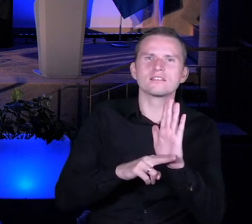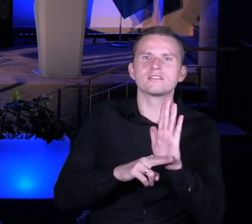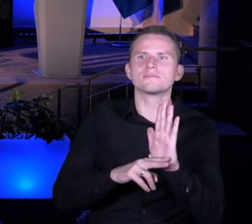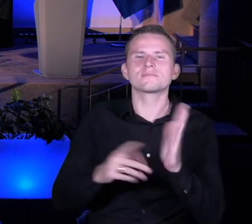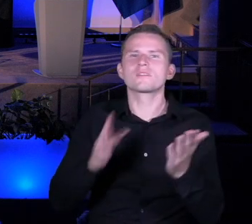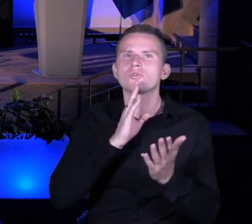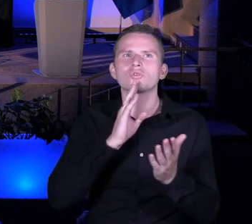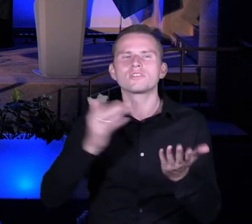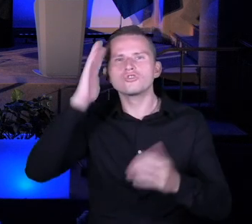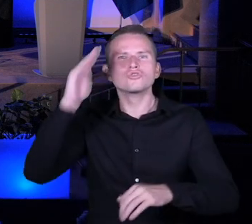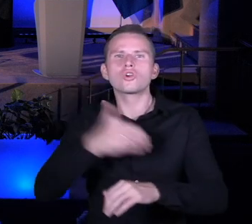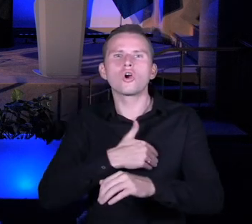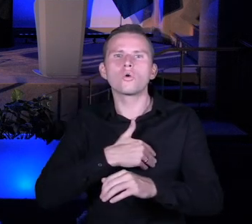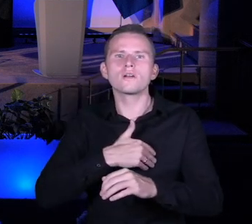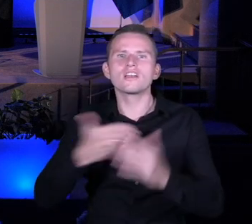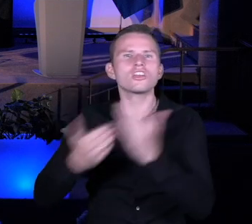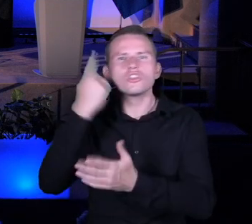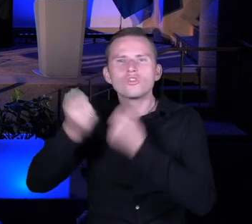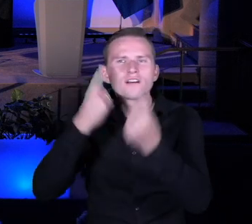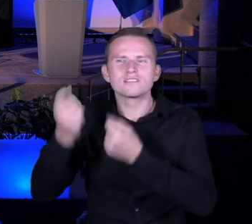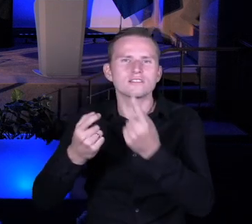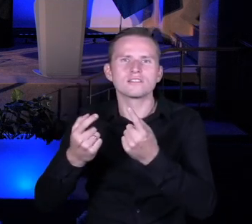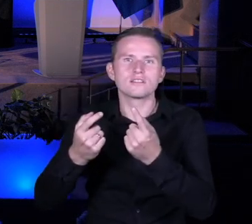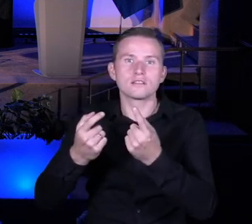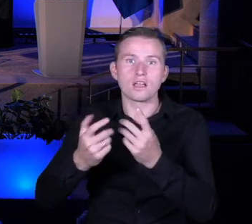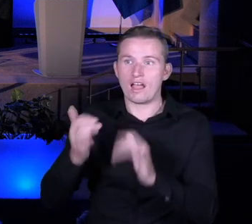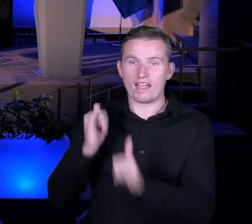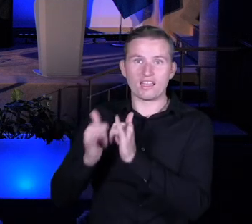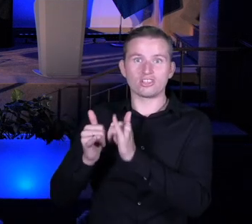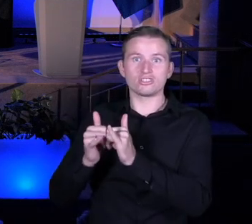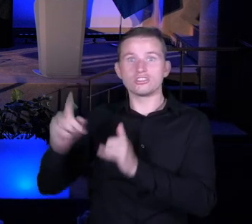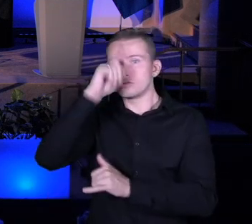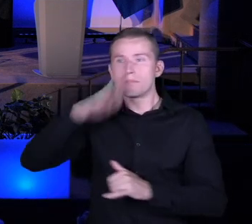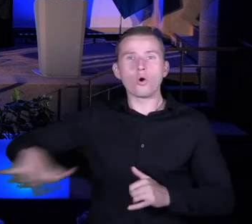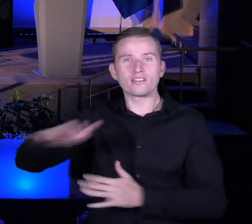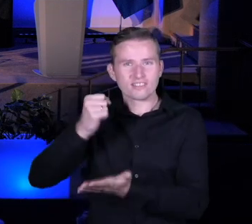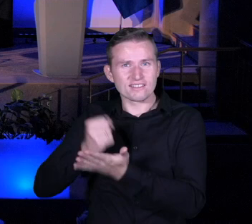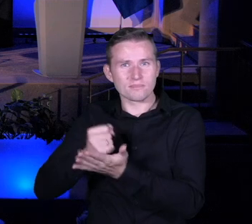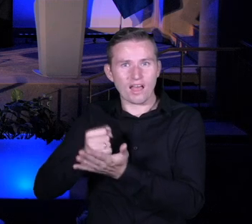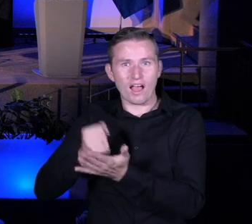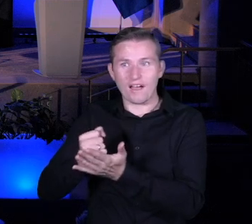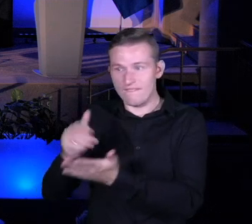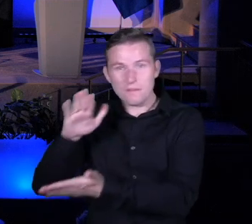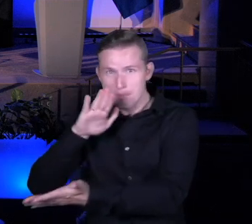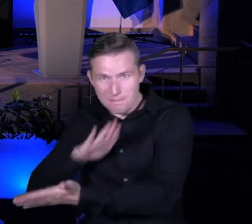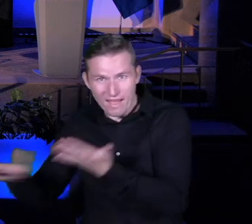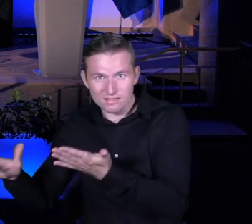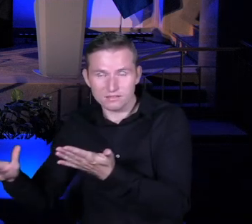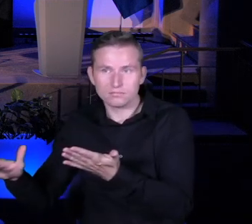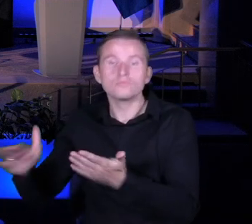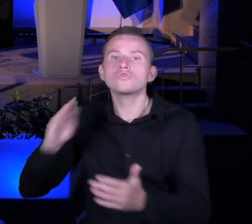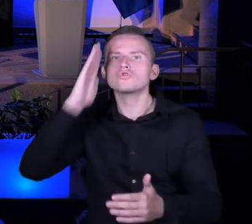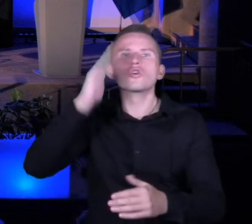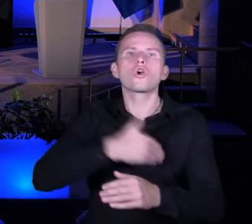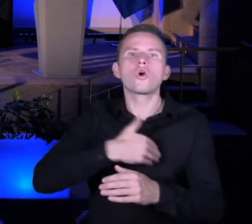proinnowacyjnej bez mocnego nacisku na te społeczne rzeczy, które się w niej dzieją, bo to jedno warunkuje